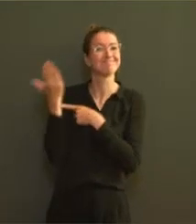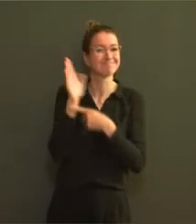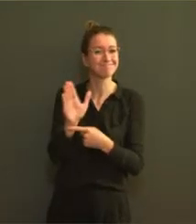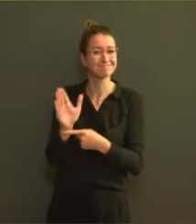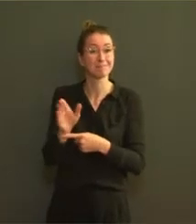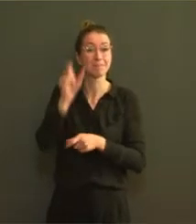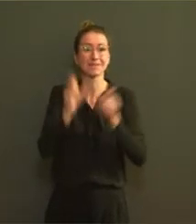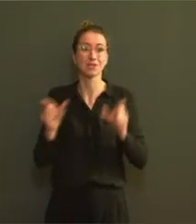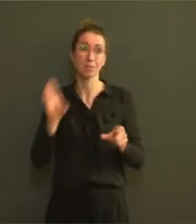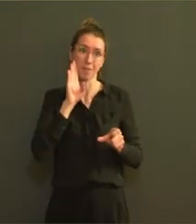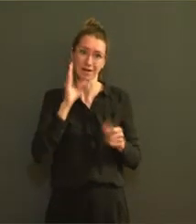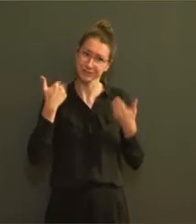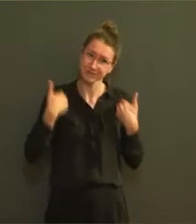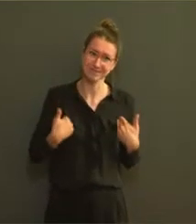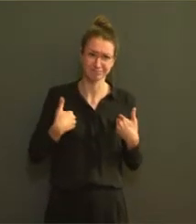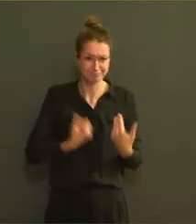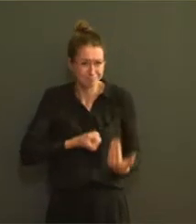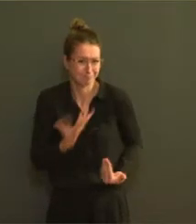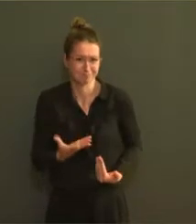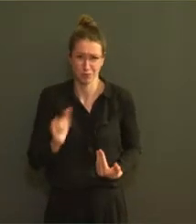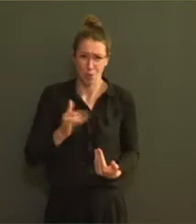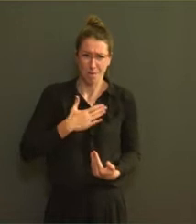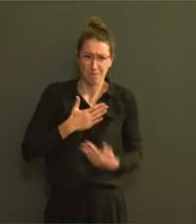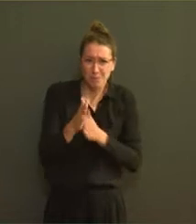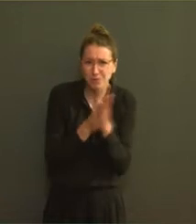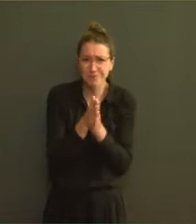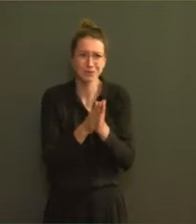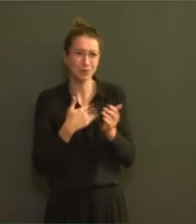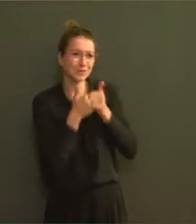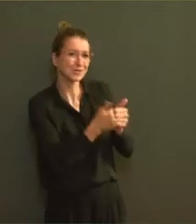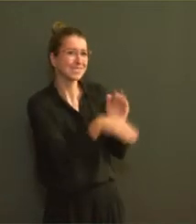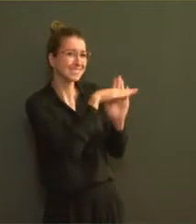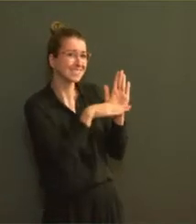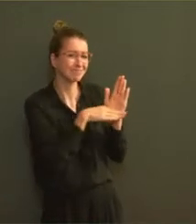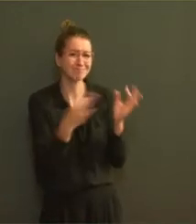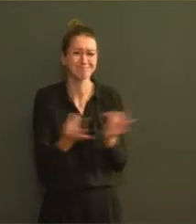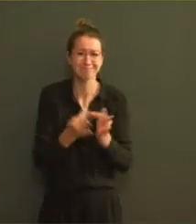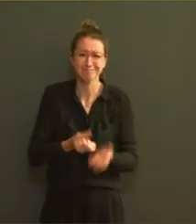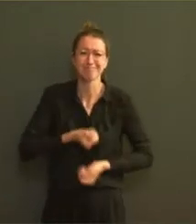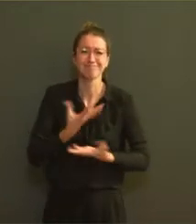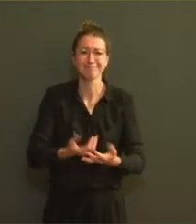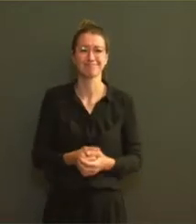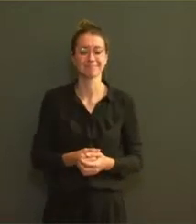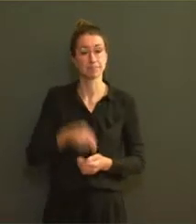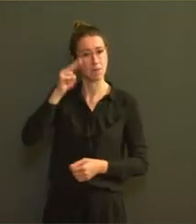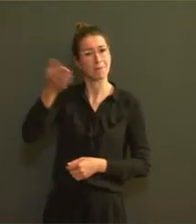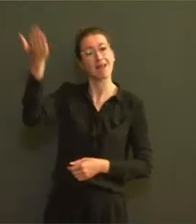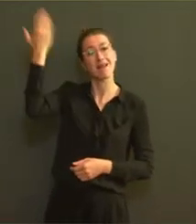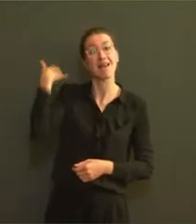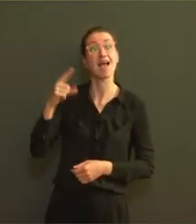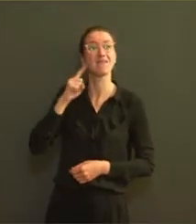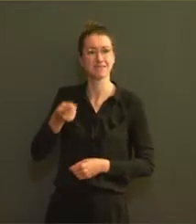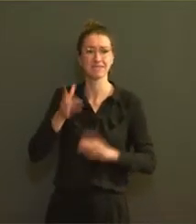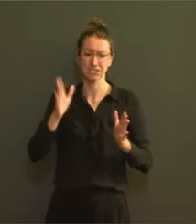leur motivation propre. En avril, déjà, via la première grande campagne de sensibilisation, nous vous avions encouragé, invité